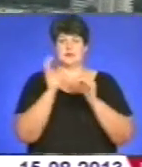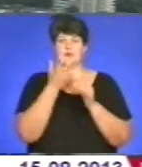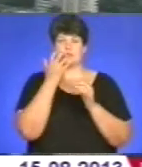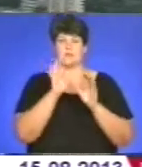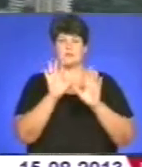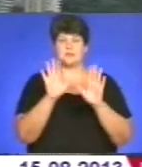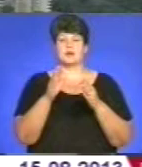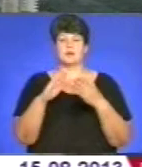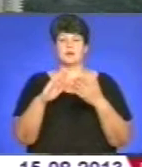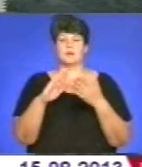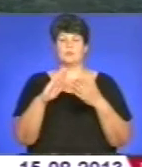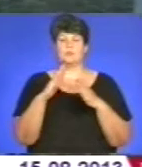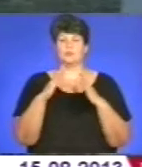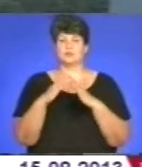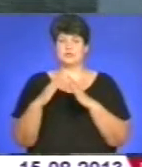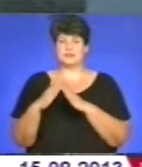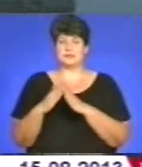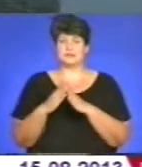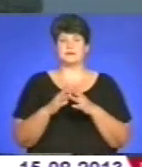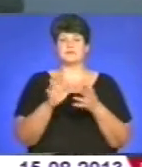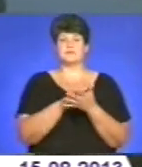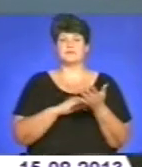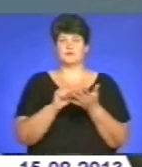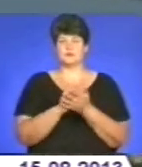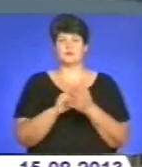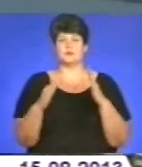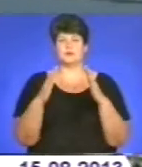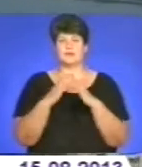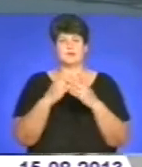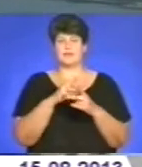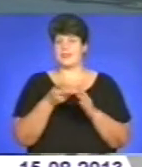проживання їх мешканців. Зносити хрущовки наразі не планують.